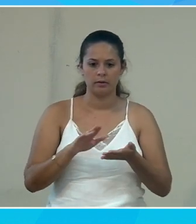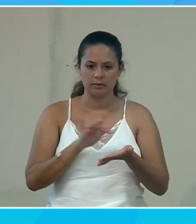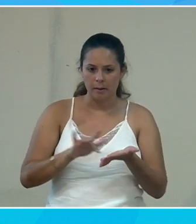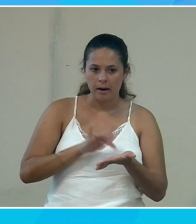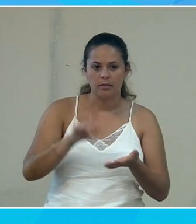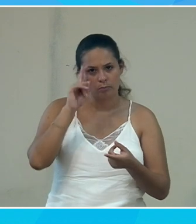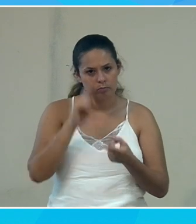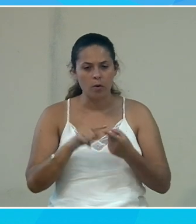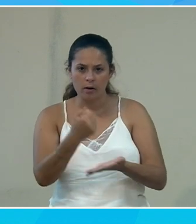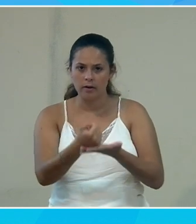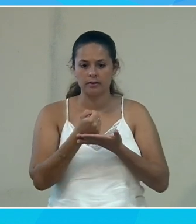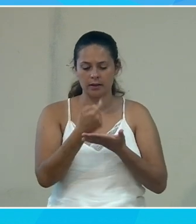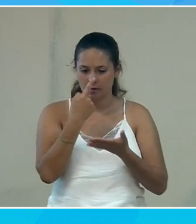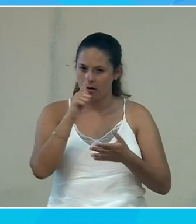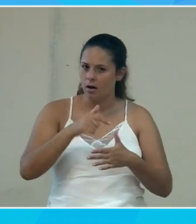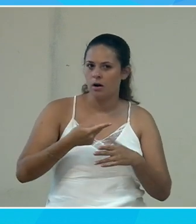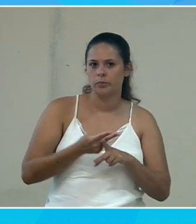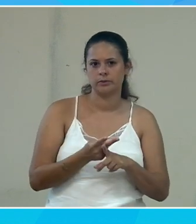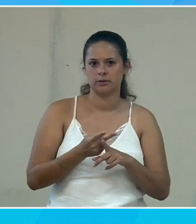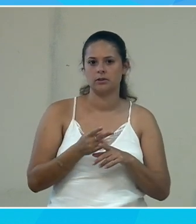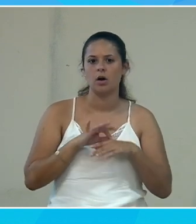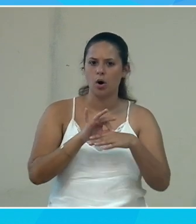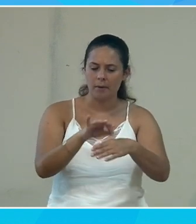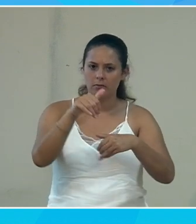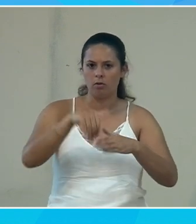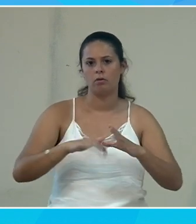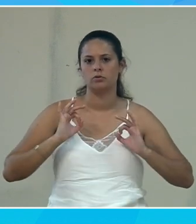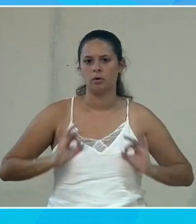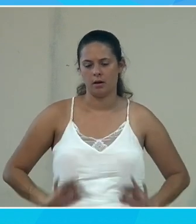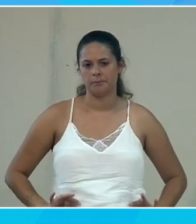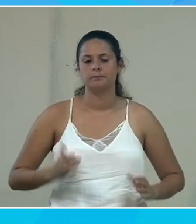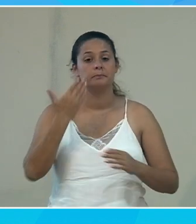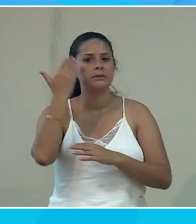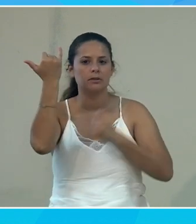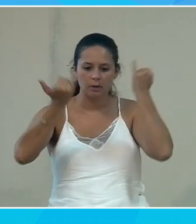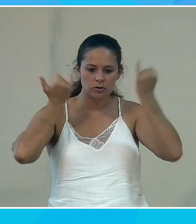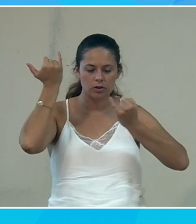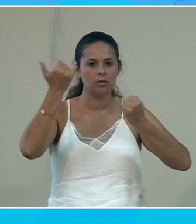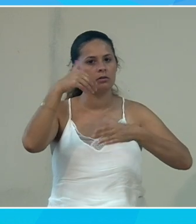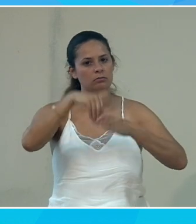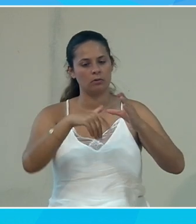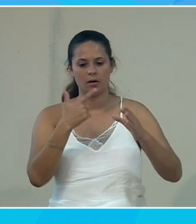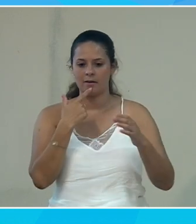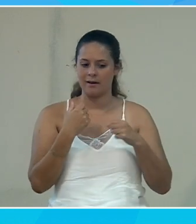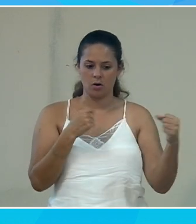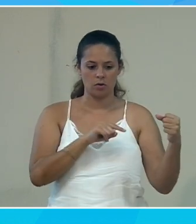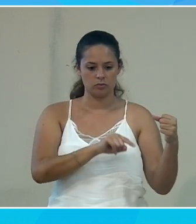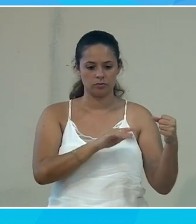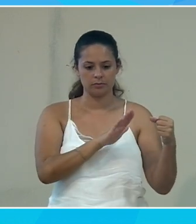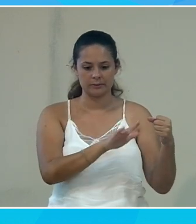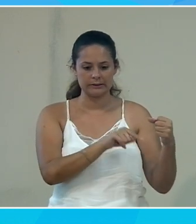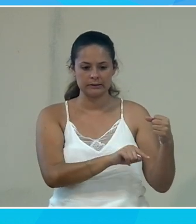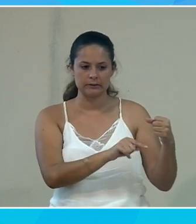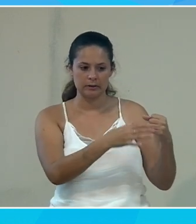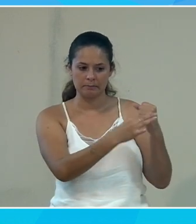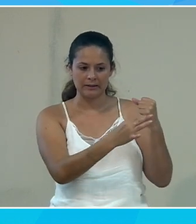donc ça devient un outil d'accompagnement à la scolarité alors imaginez que sur le côté gauche les sections ça soit